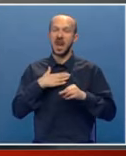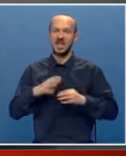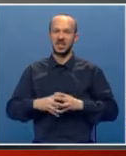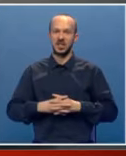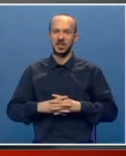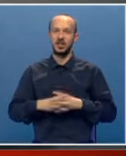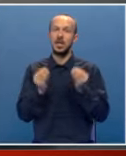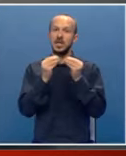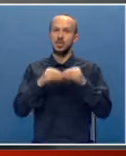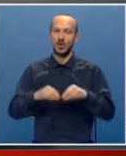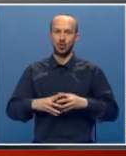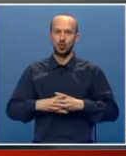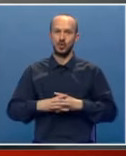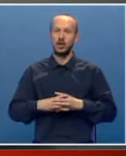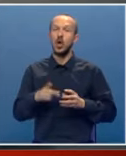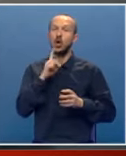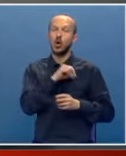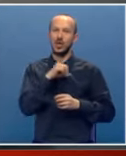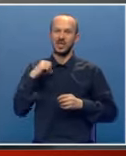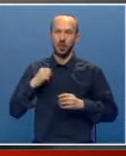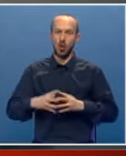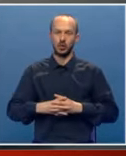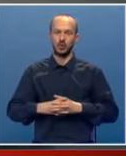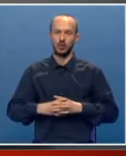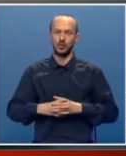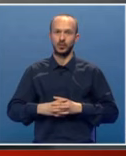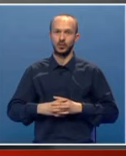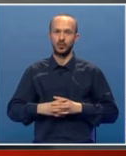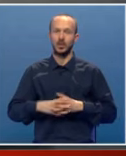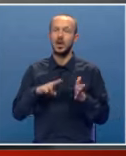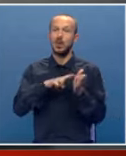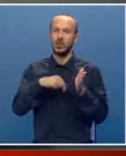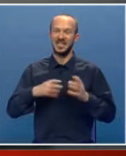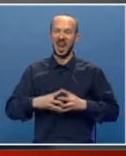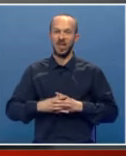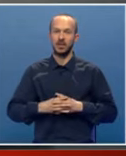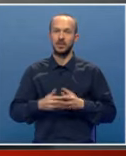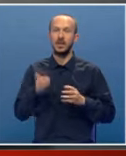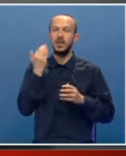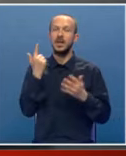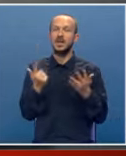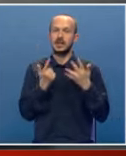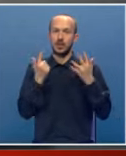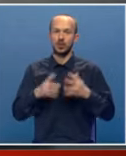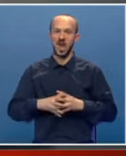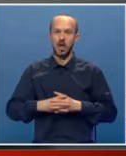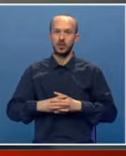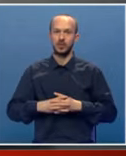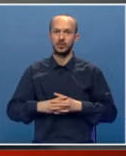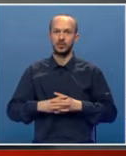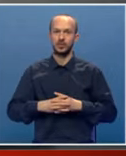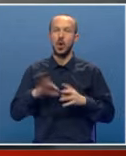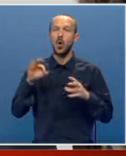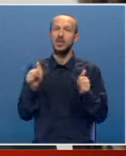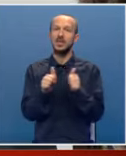sporazum koji smo potpisali prije sedam godina od